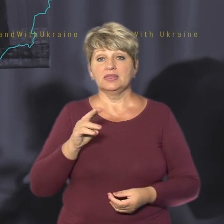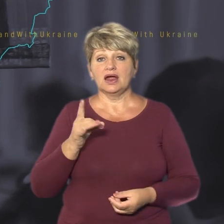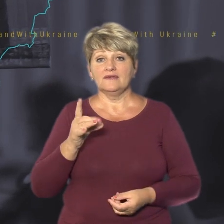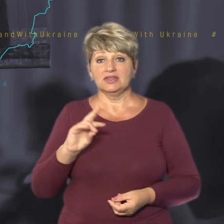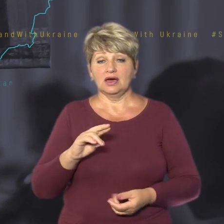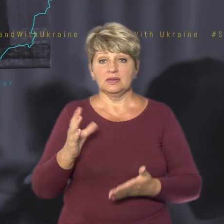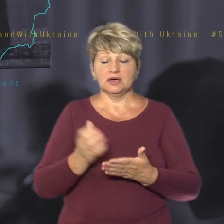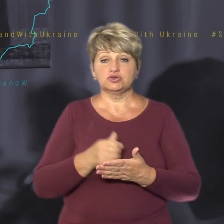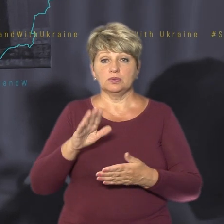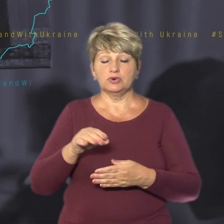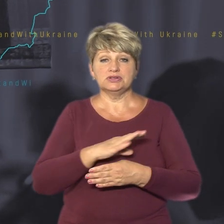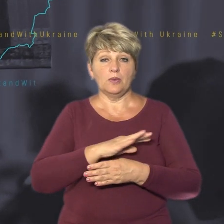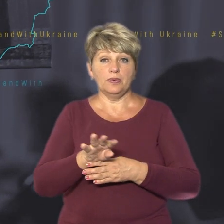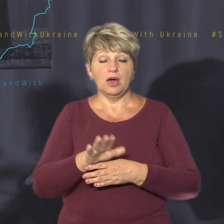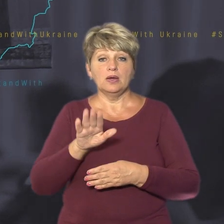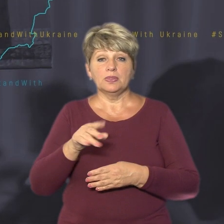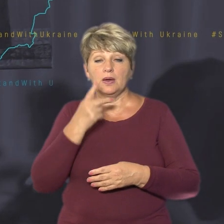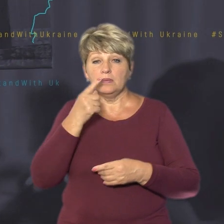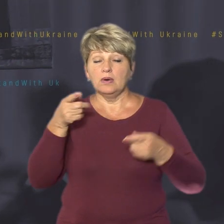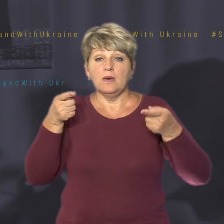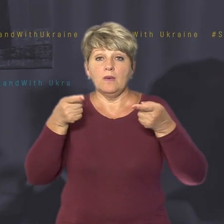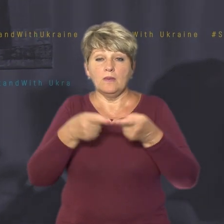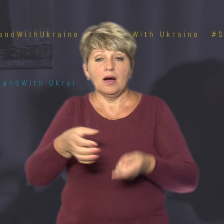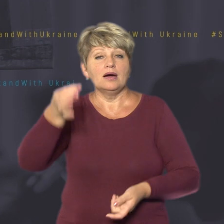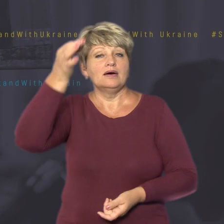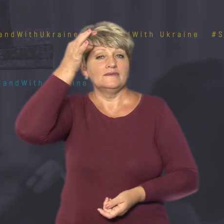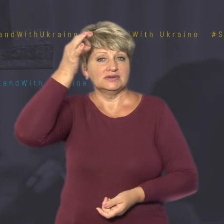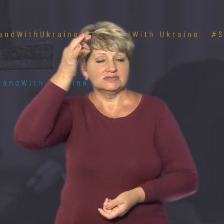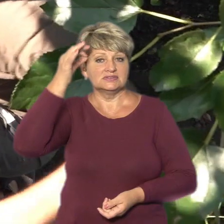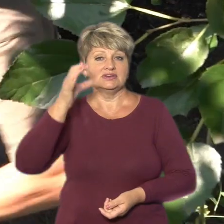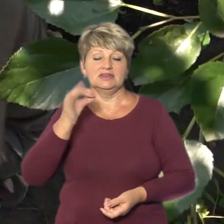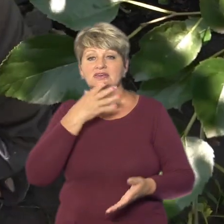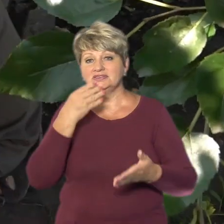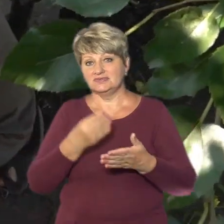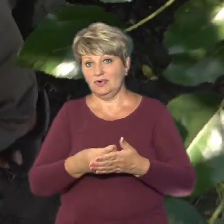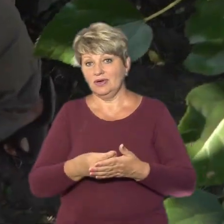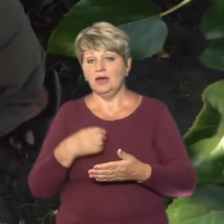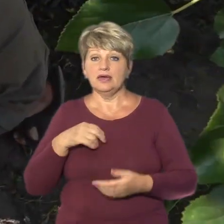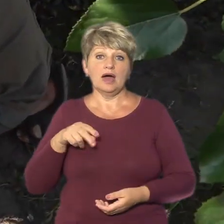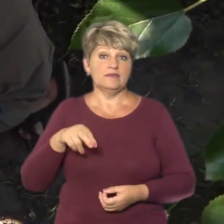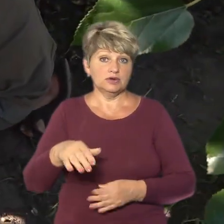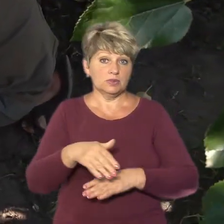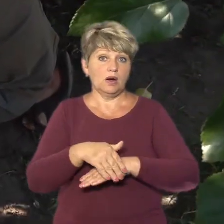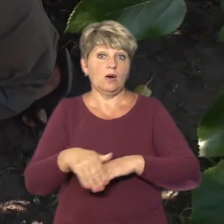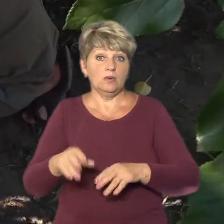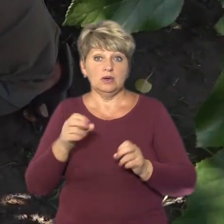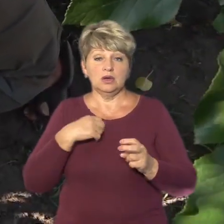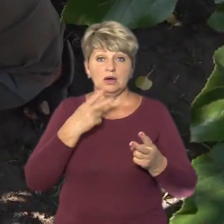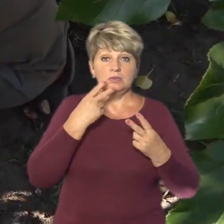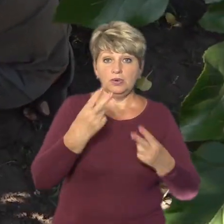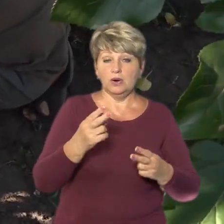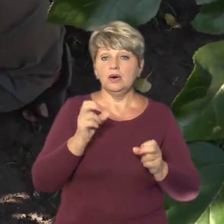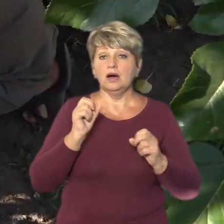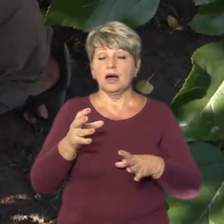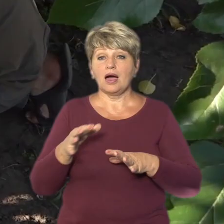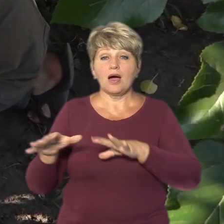обстрілу. Тоді, каже, вчувши гул бджіл, згадалася власна пасіка. Вийшов на вулицю і бачу, як рій збирається